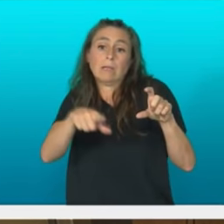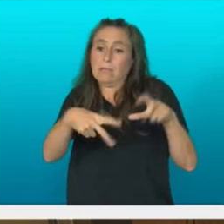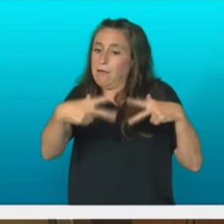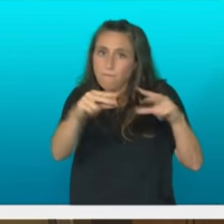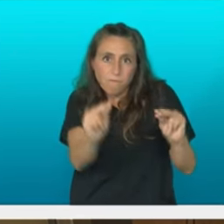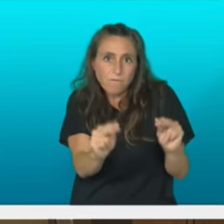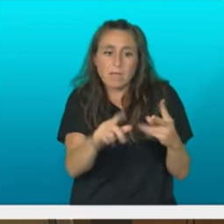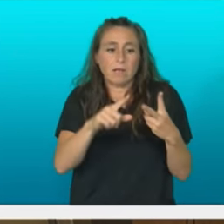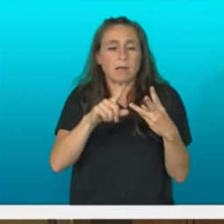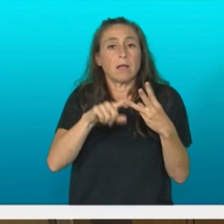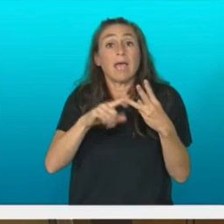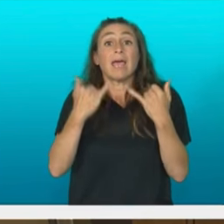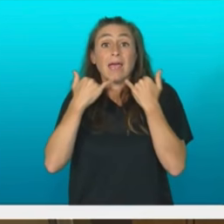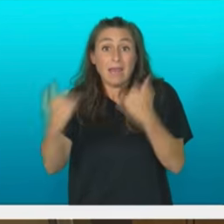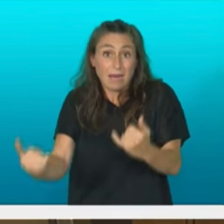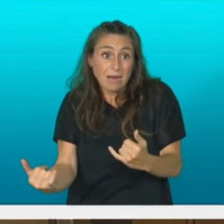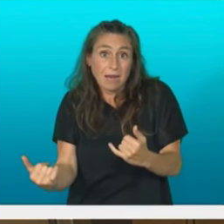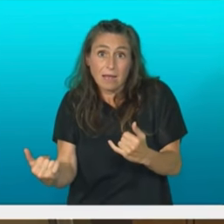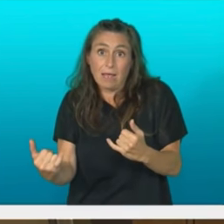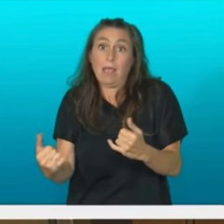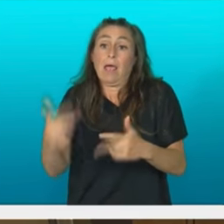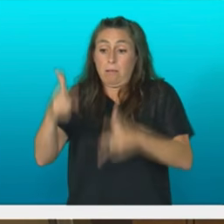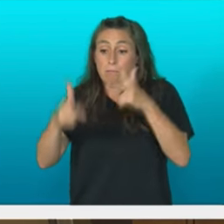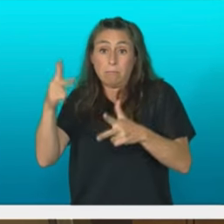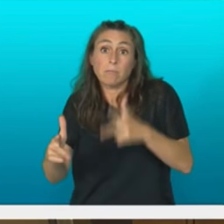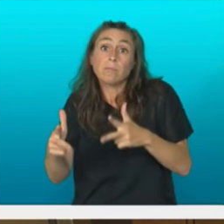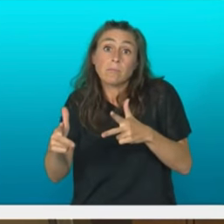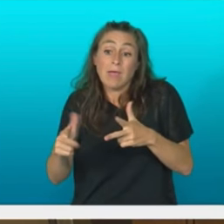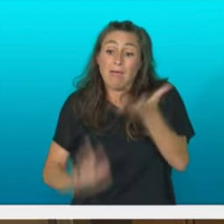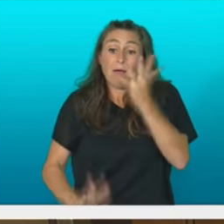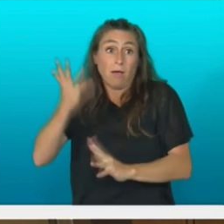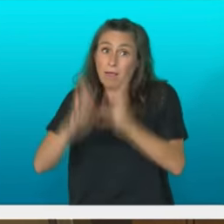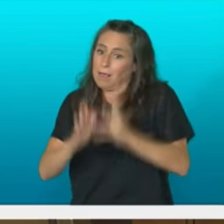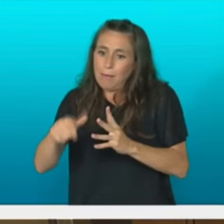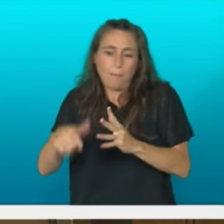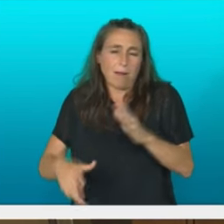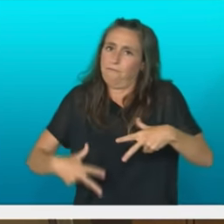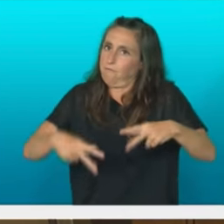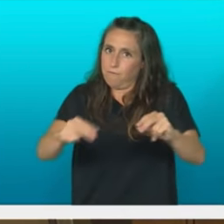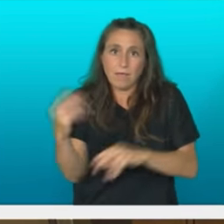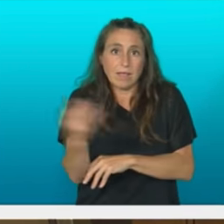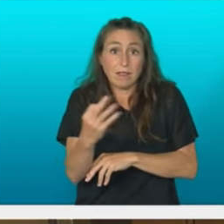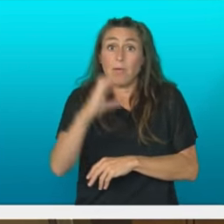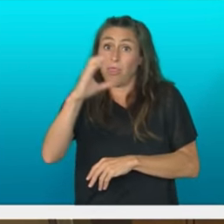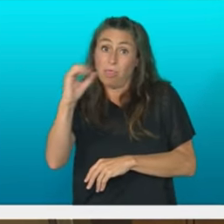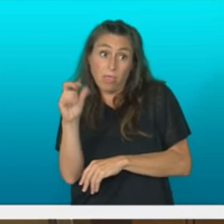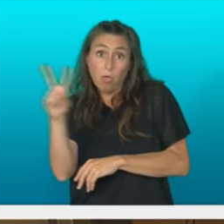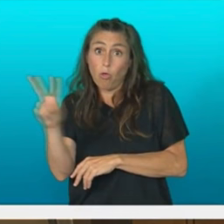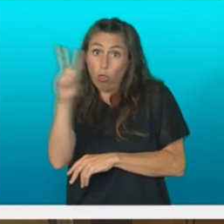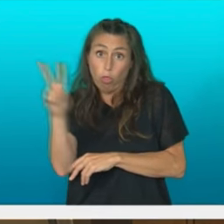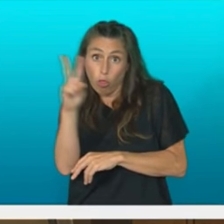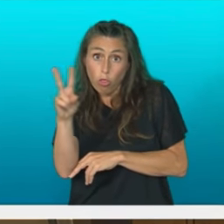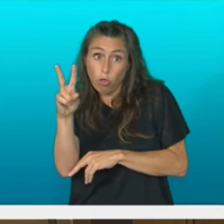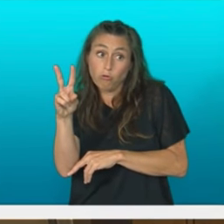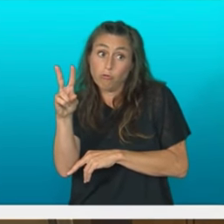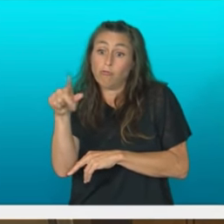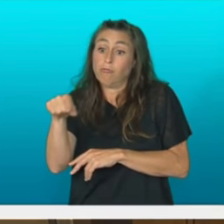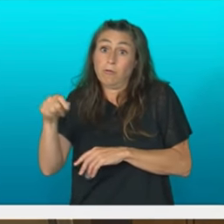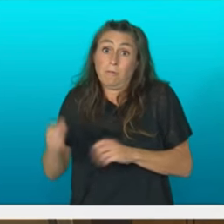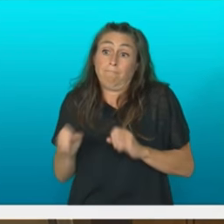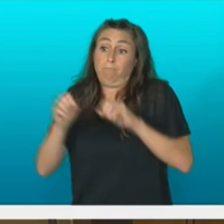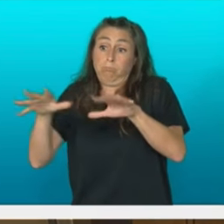erakundeak negozio fosilak alboratu egin behar ditu, Europako zehobi izuri helburuak klima legean txertatu behar dira,